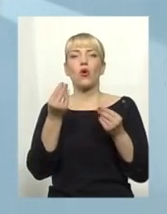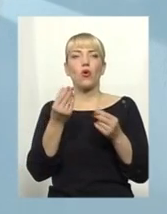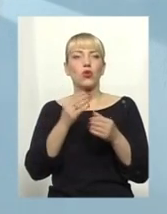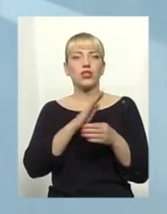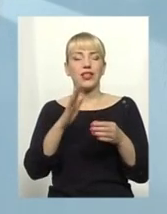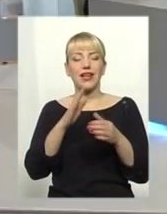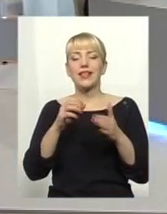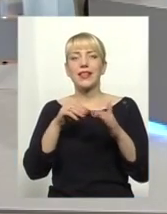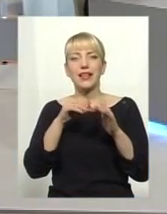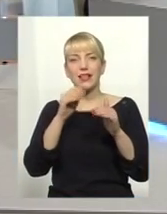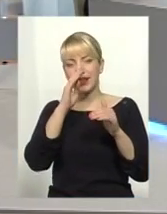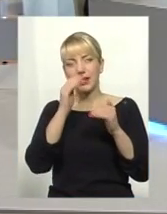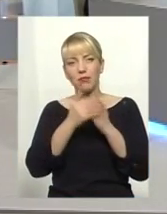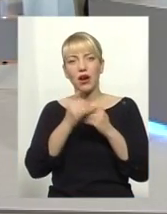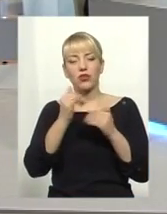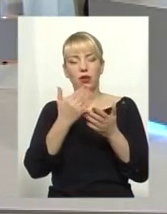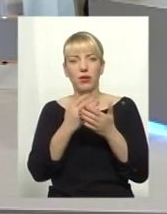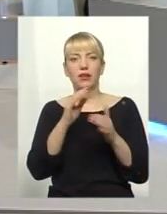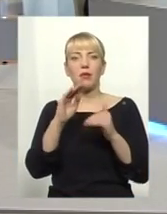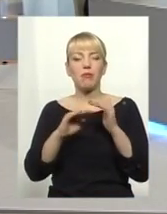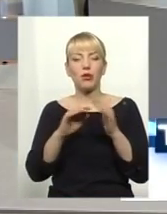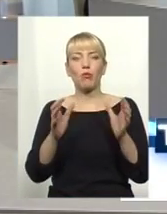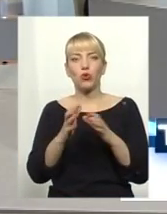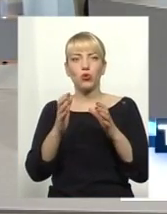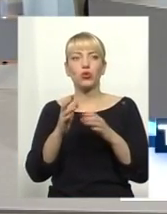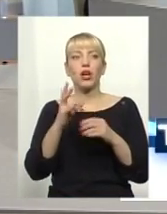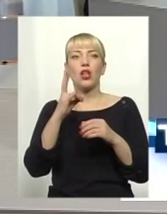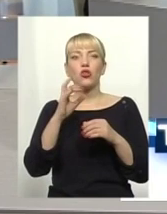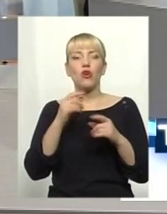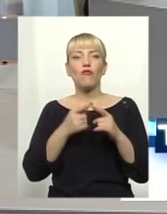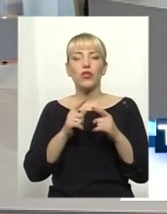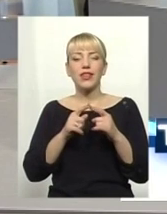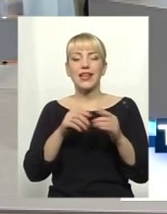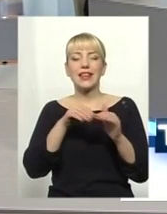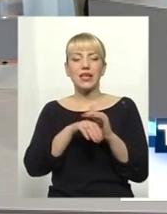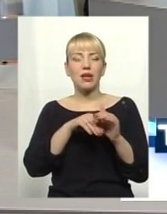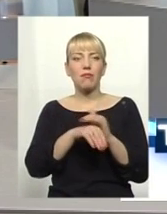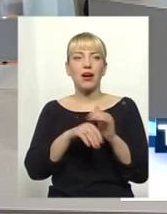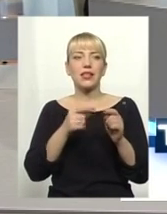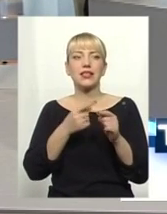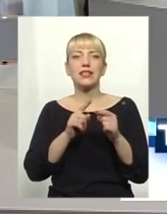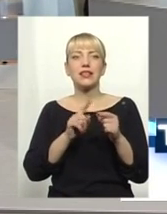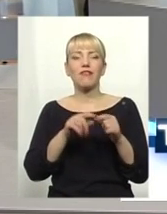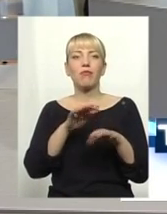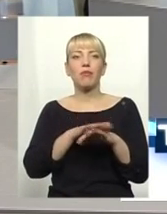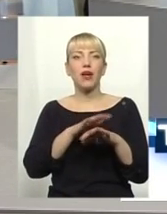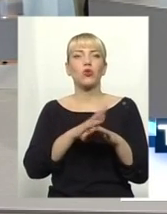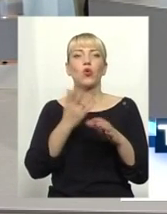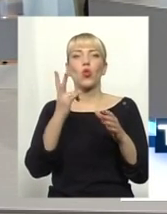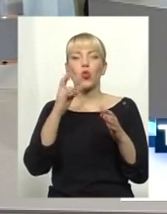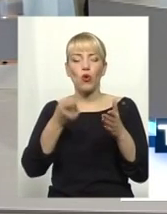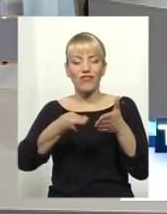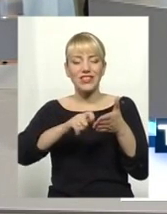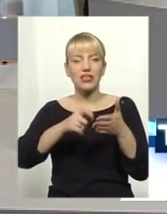прямому сенсі цього слова. Що вони тримають в банку, але в скринці. Щоб ця сума була в будь-який час бути